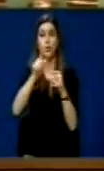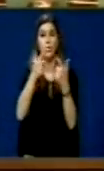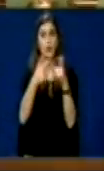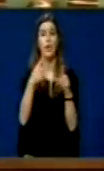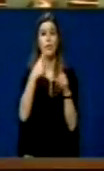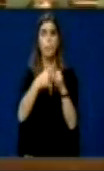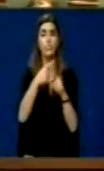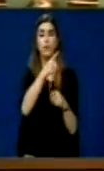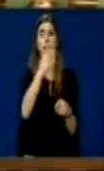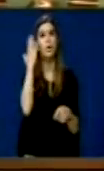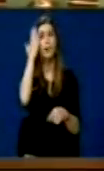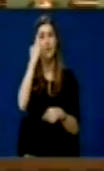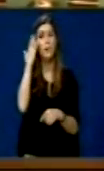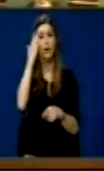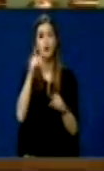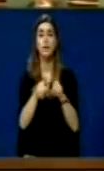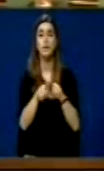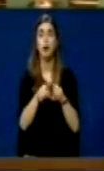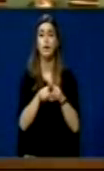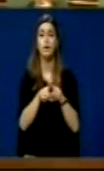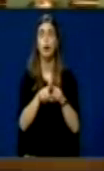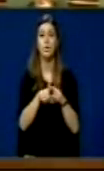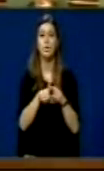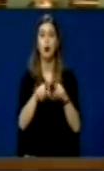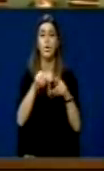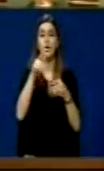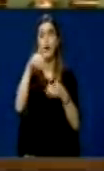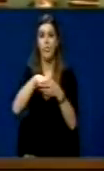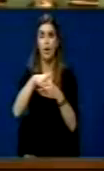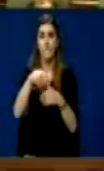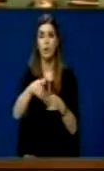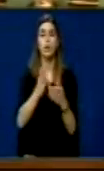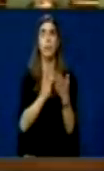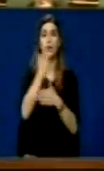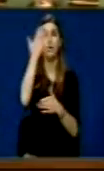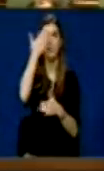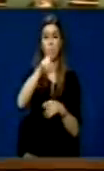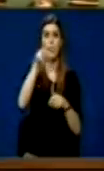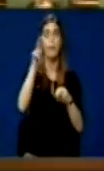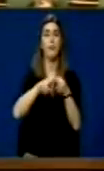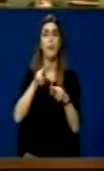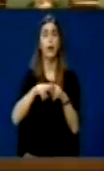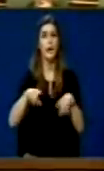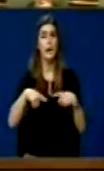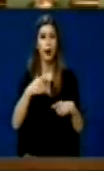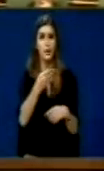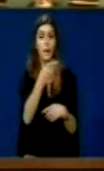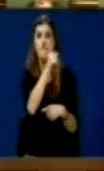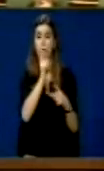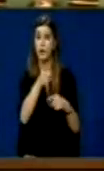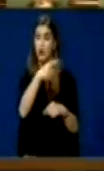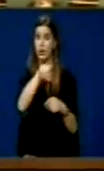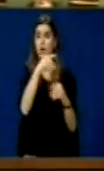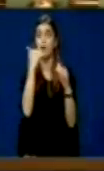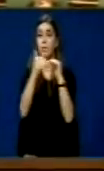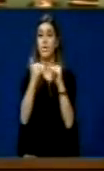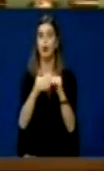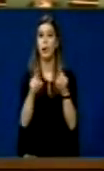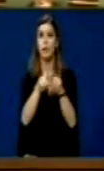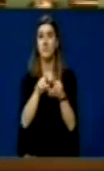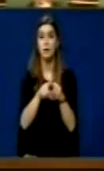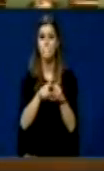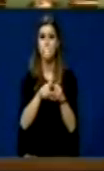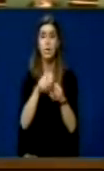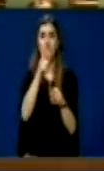logikën e katapultimit të votimit këti ligjë për mes fatit të tyre. Pra, edhe ata nuk do duaj të pranën që të barazorëshin me krimin